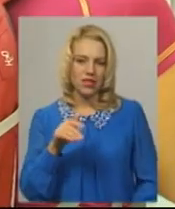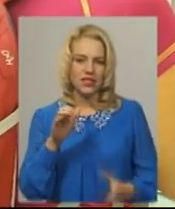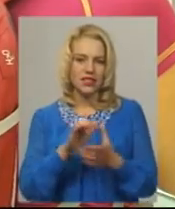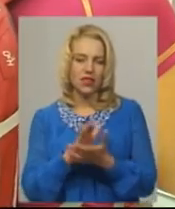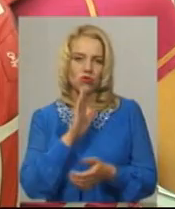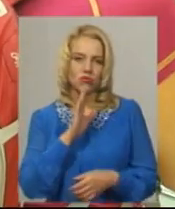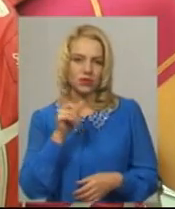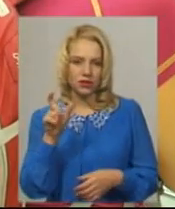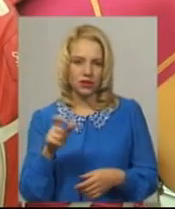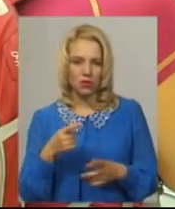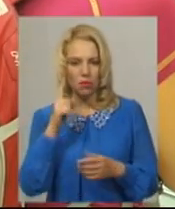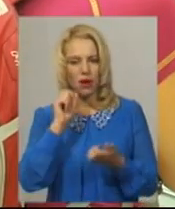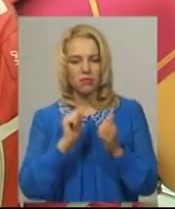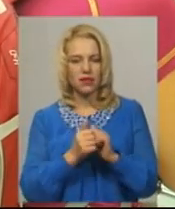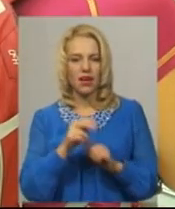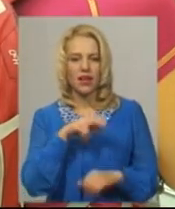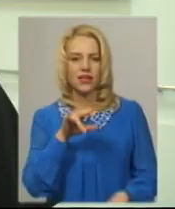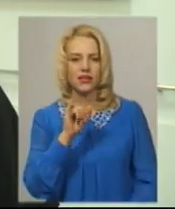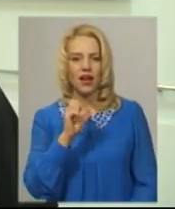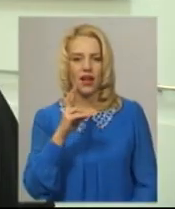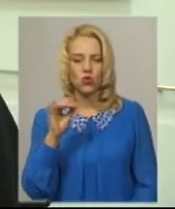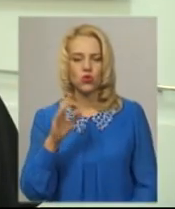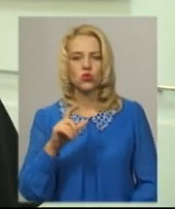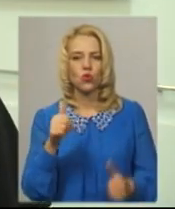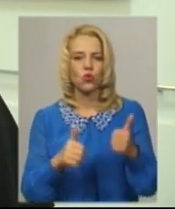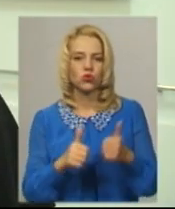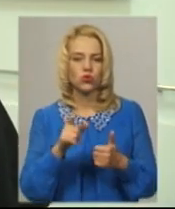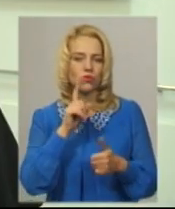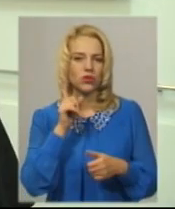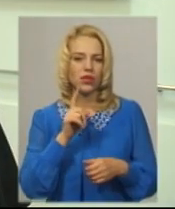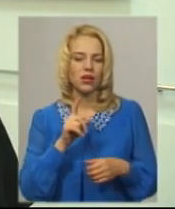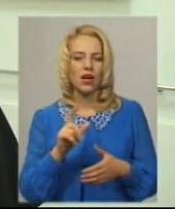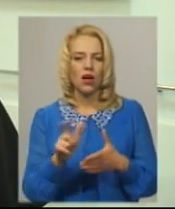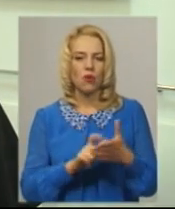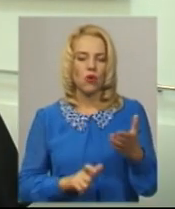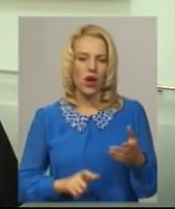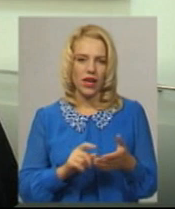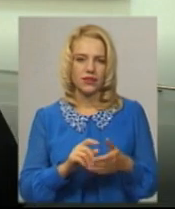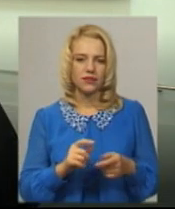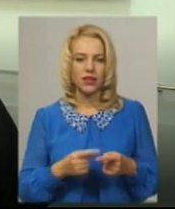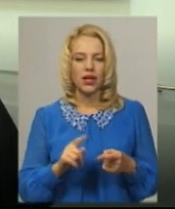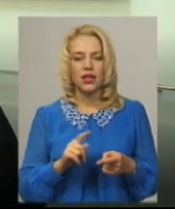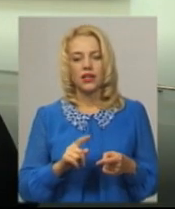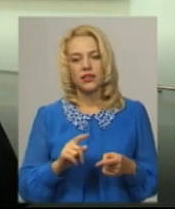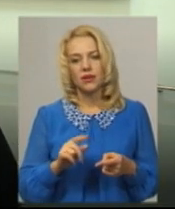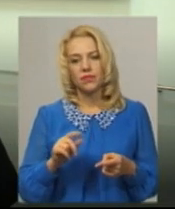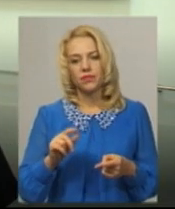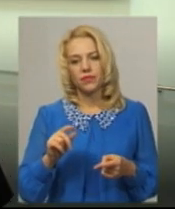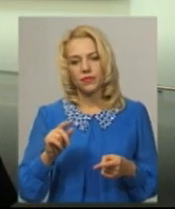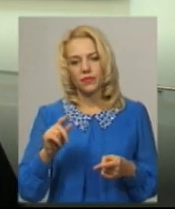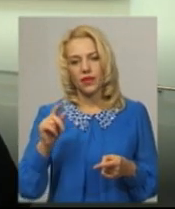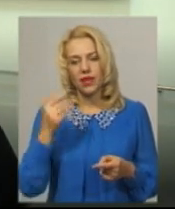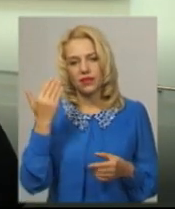Каже, пам'ятає Діану з конкурсу молодих поетів. Її вірші як тоді, так і тепер є дуже